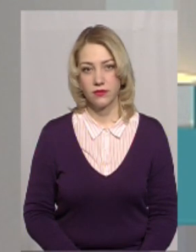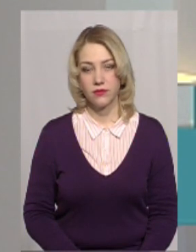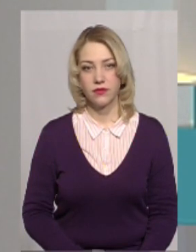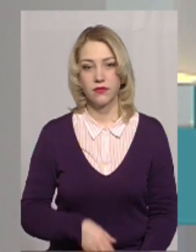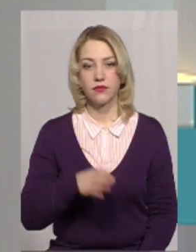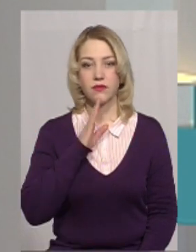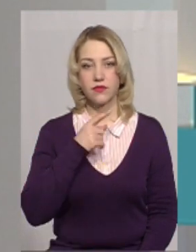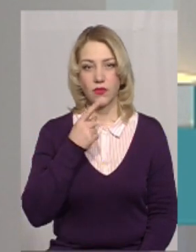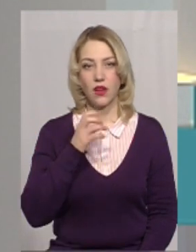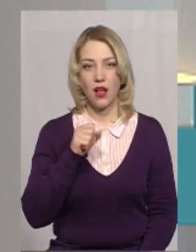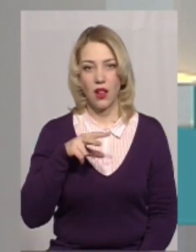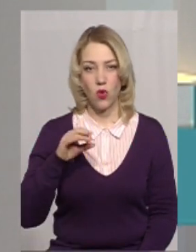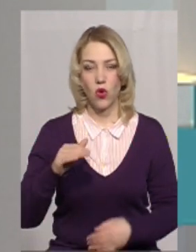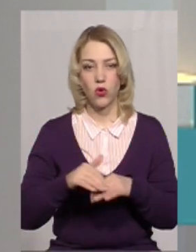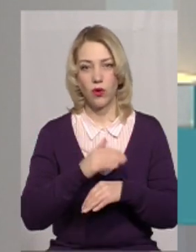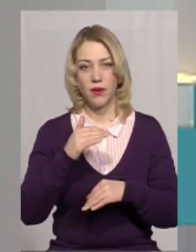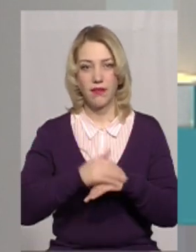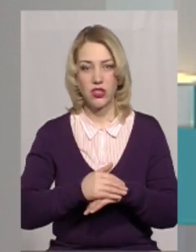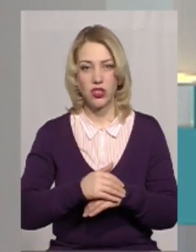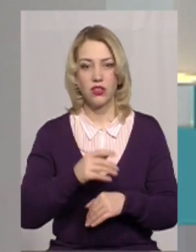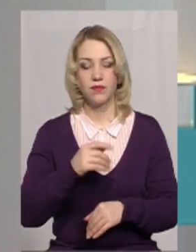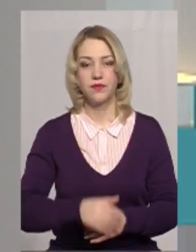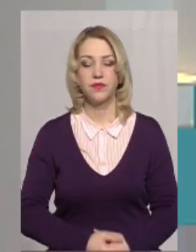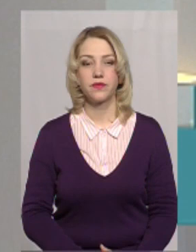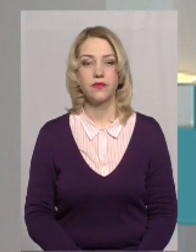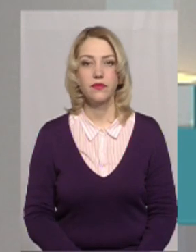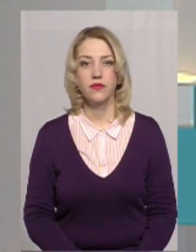Алло, добрий вечір. Добрий вечір, слухаємо вас.